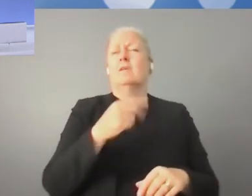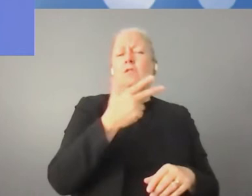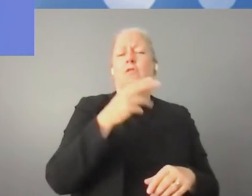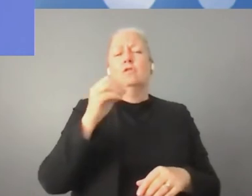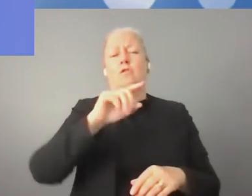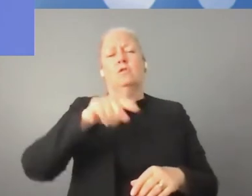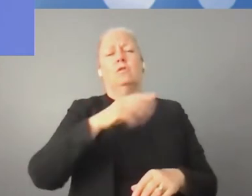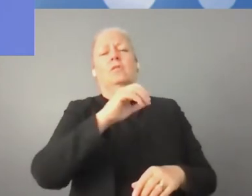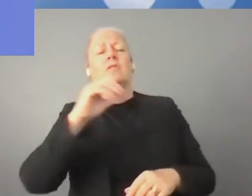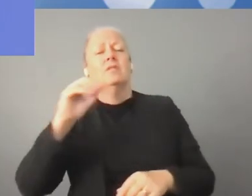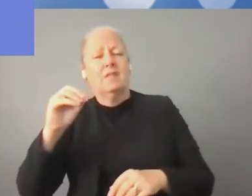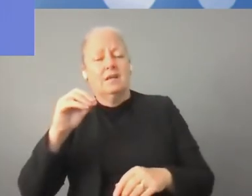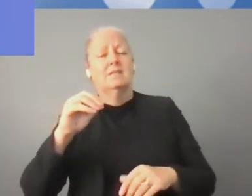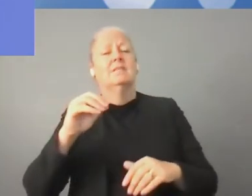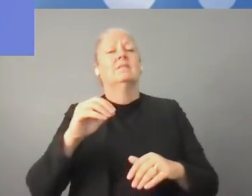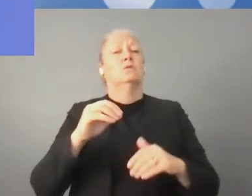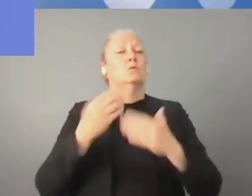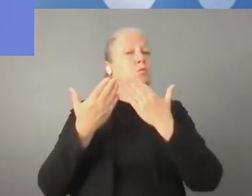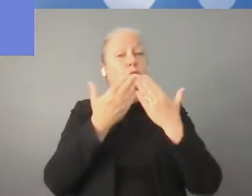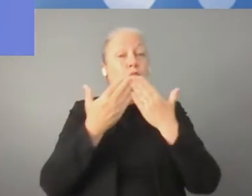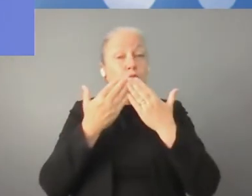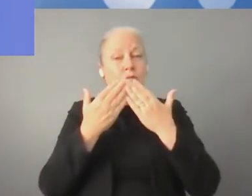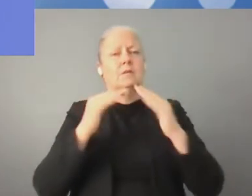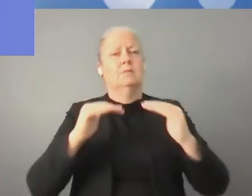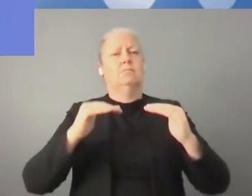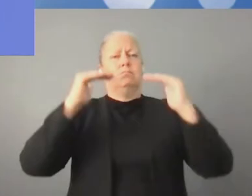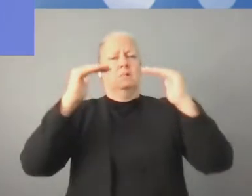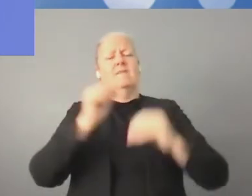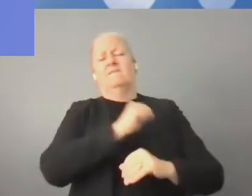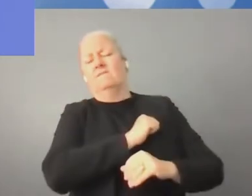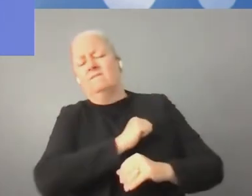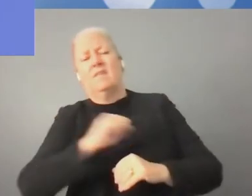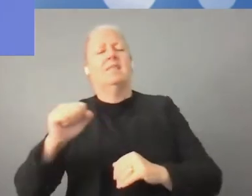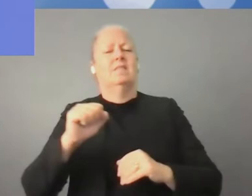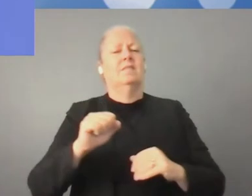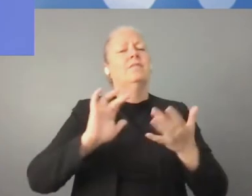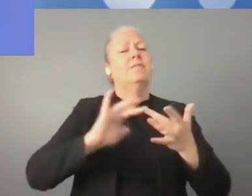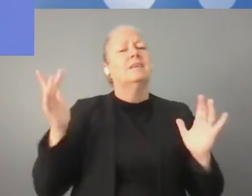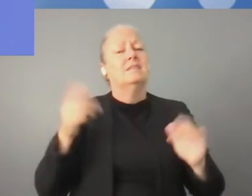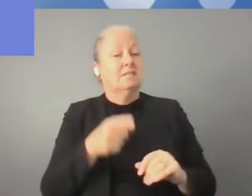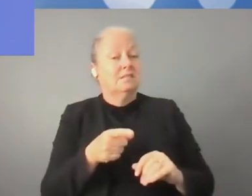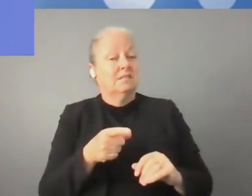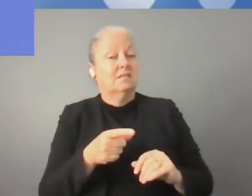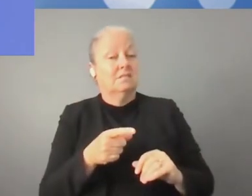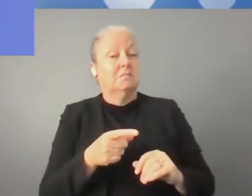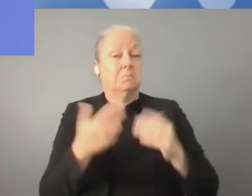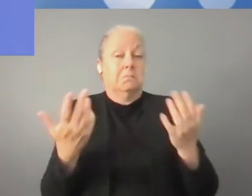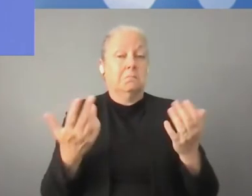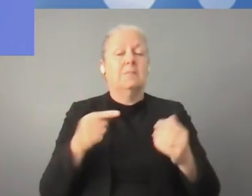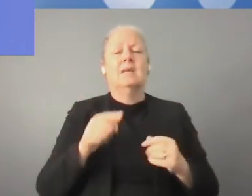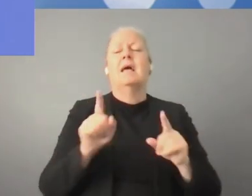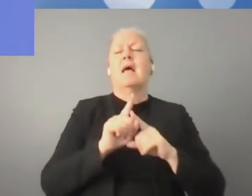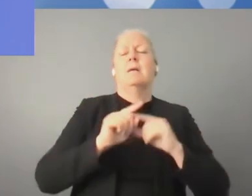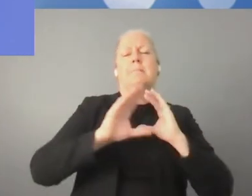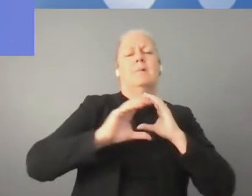Staramy się podłączyć 30 tysięcy szkół do internetu wysokiej prędkości.